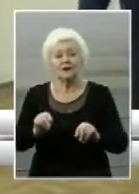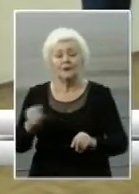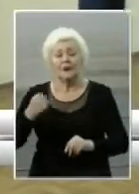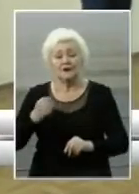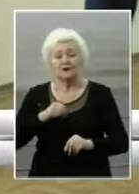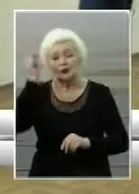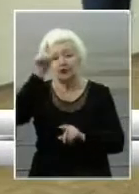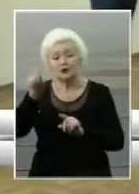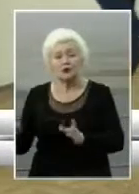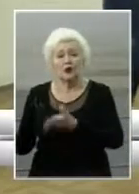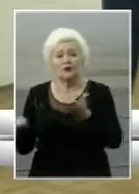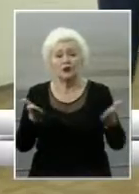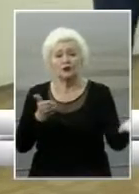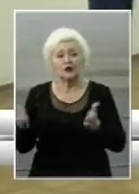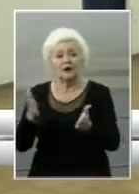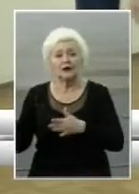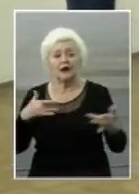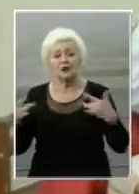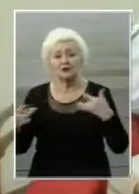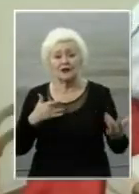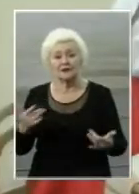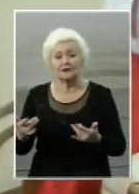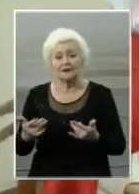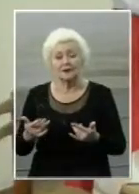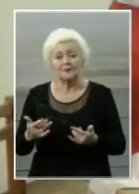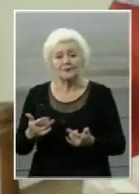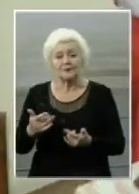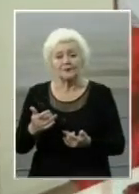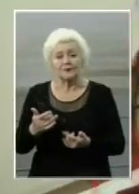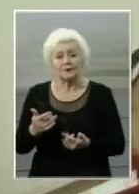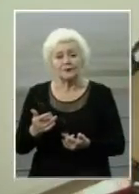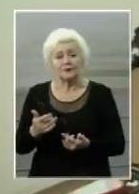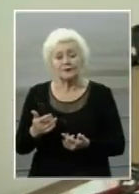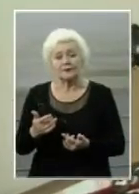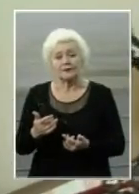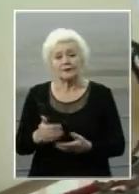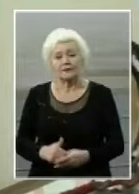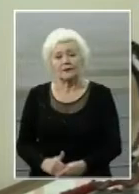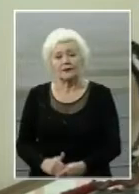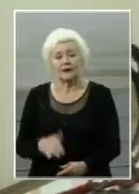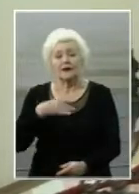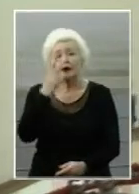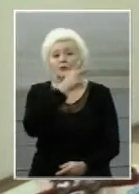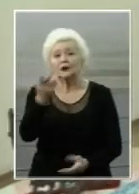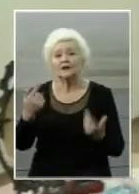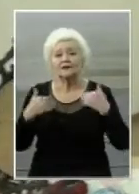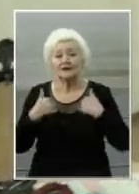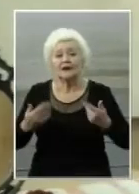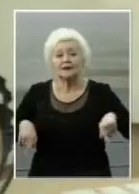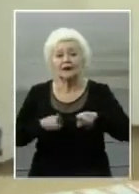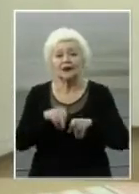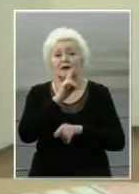Військових школярів підготували концертну програму. Ви подивіться на мене, як я плавно